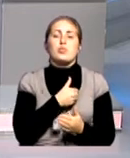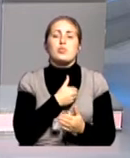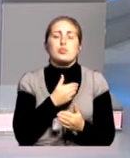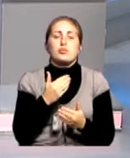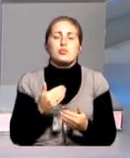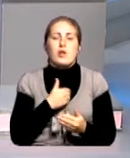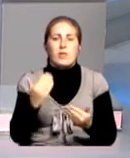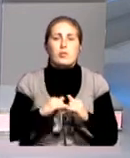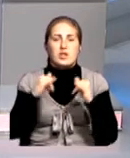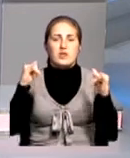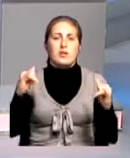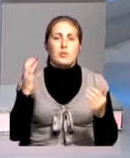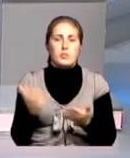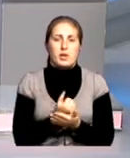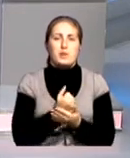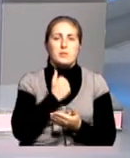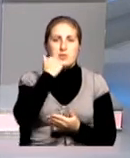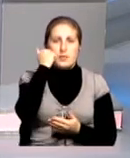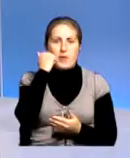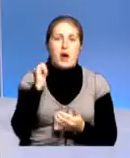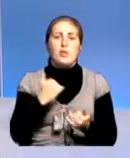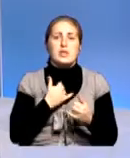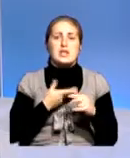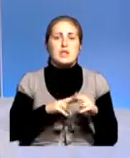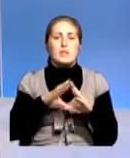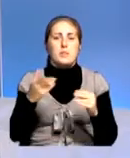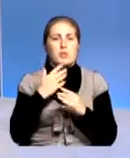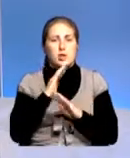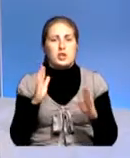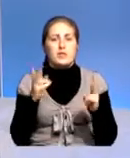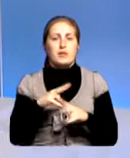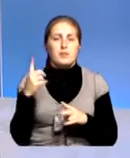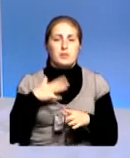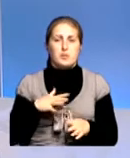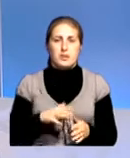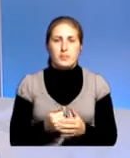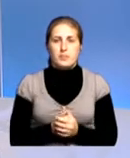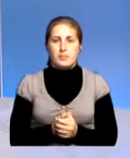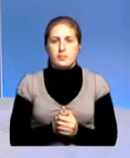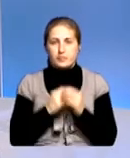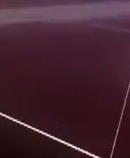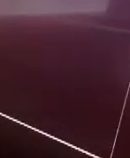успехов и развития вашего регионального подразделения. У нас на этом все, но мы не прощаемся. Оставайтесь с первым крымским.